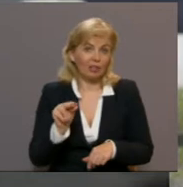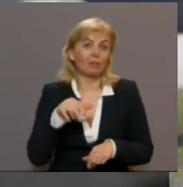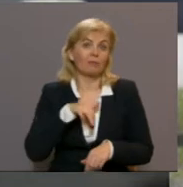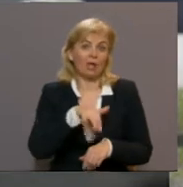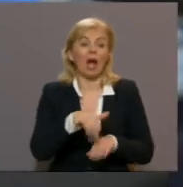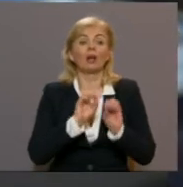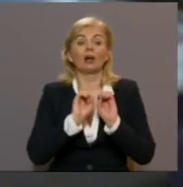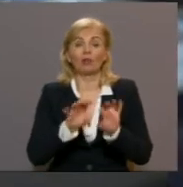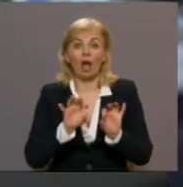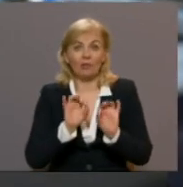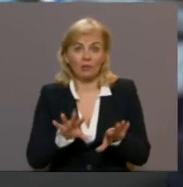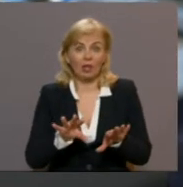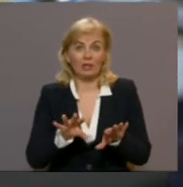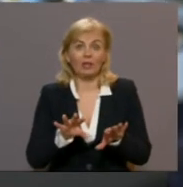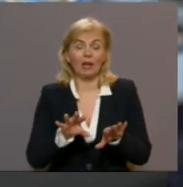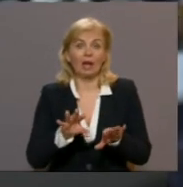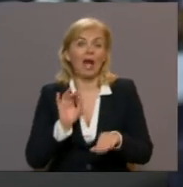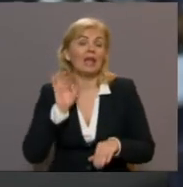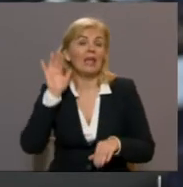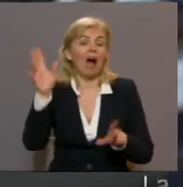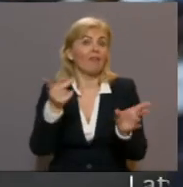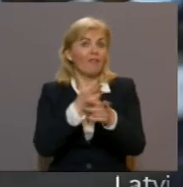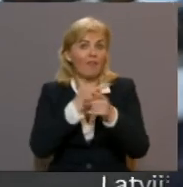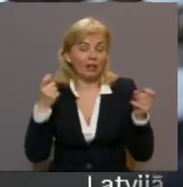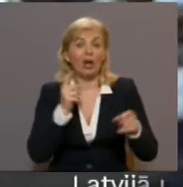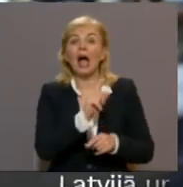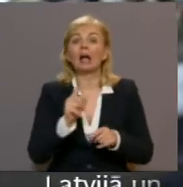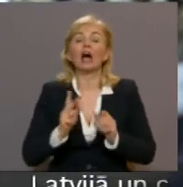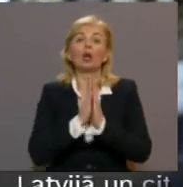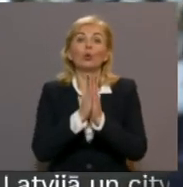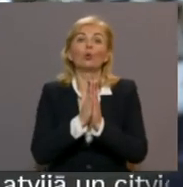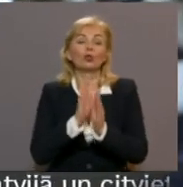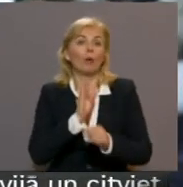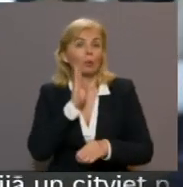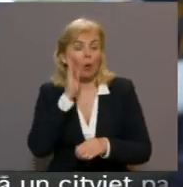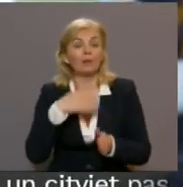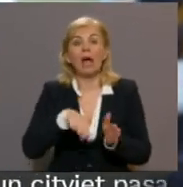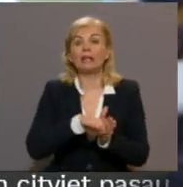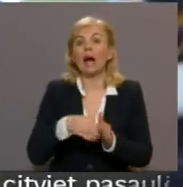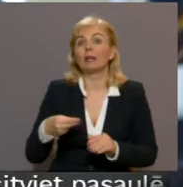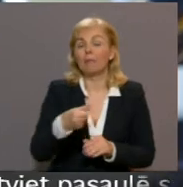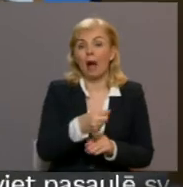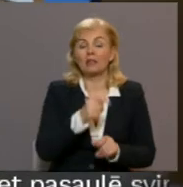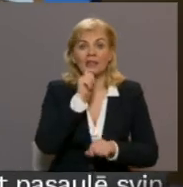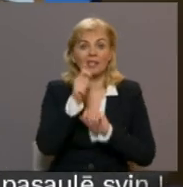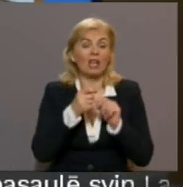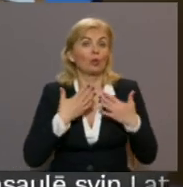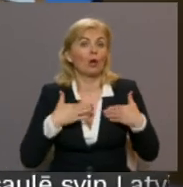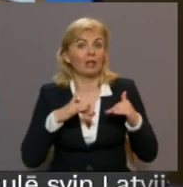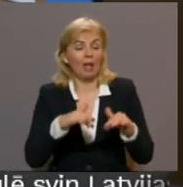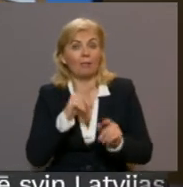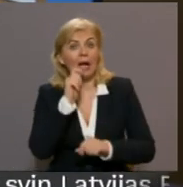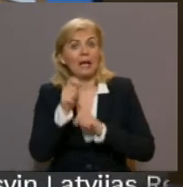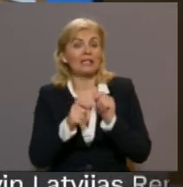jāstāsta, mums ir jāevaņģelizē. Tradicionāli katrās lūkšana brokastīs daļa no dalības maksas tiek ziedota labdarībai. Šoreiz